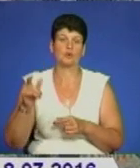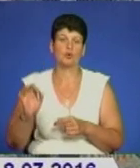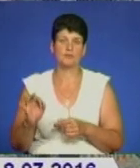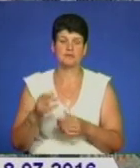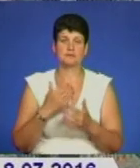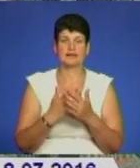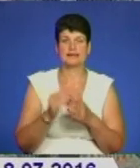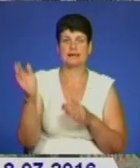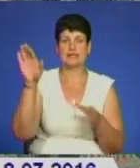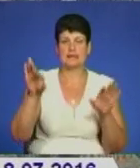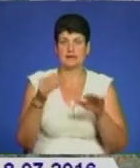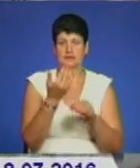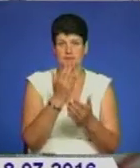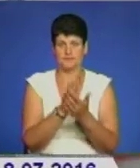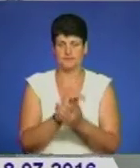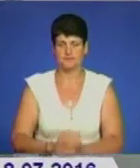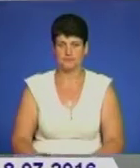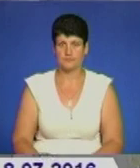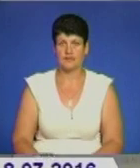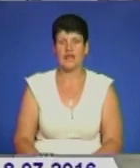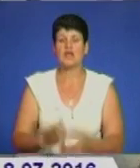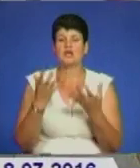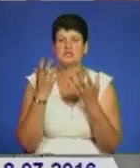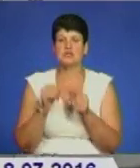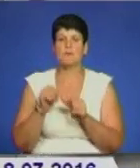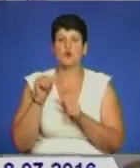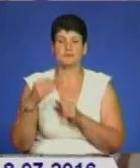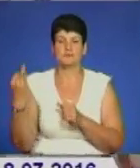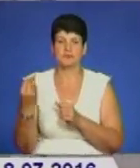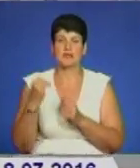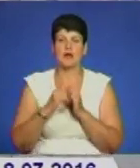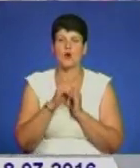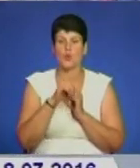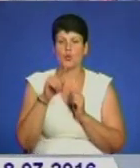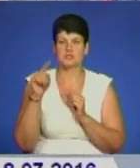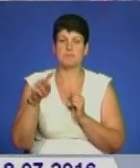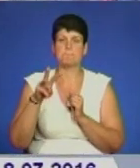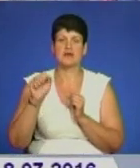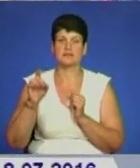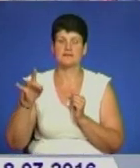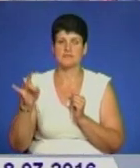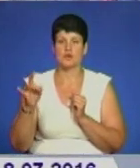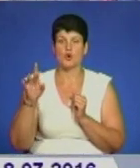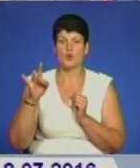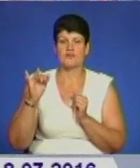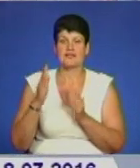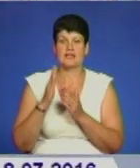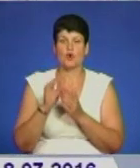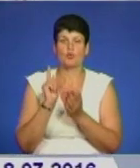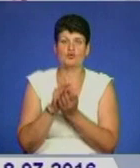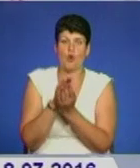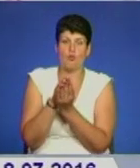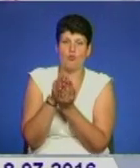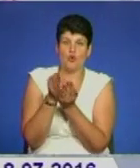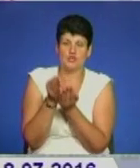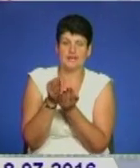знаходяться. І ще про деякі цікавинки. На кожній мальдівській руфії обоязково є мушлі, які колись